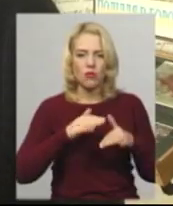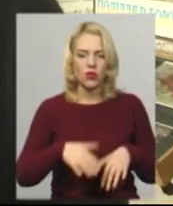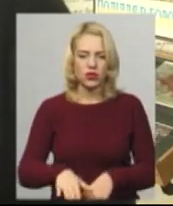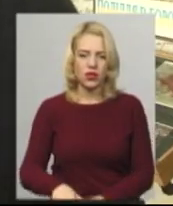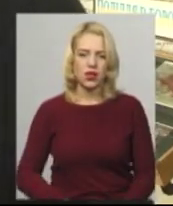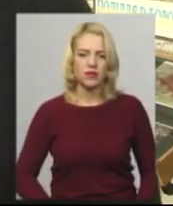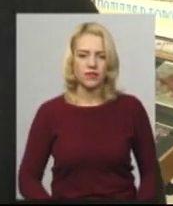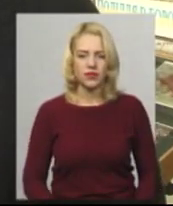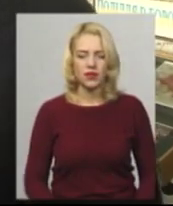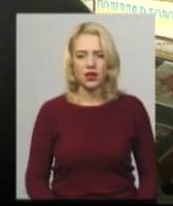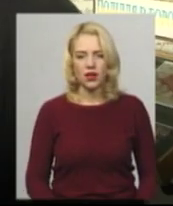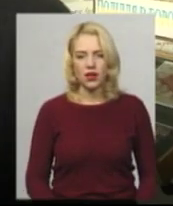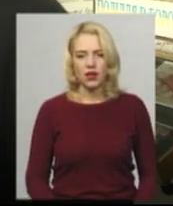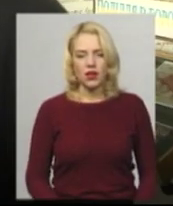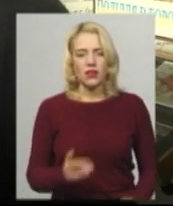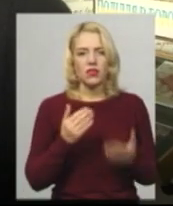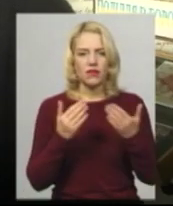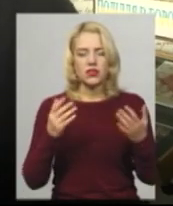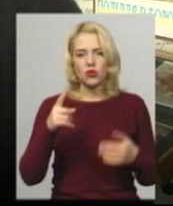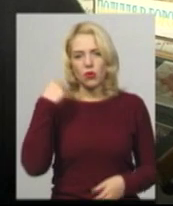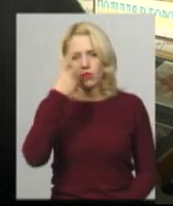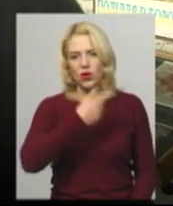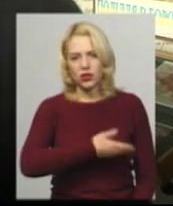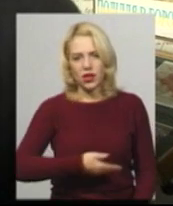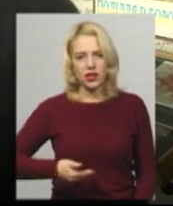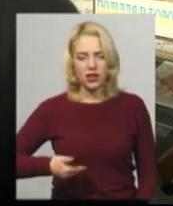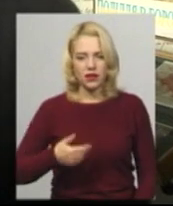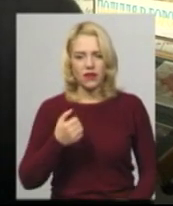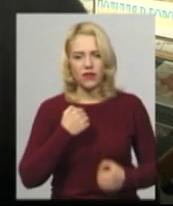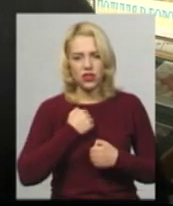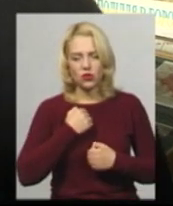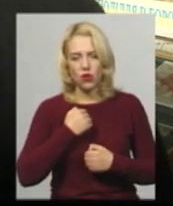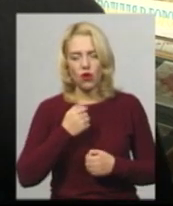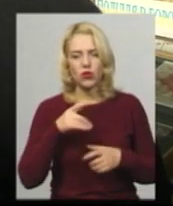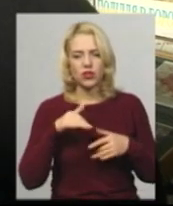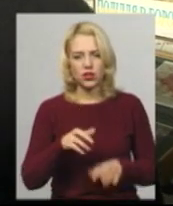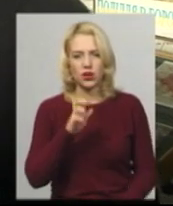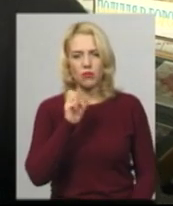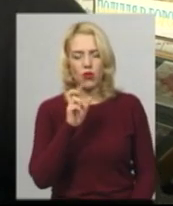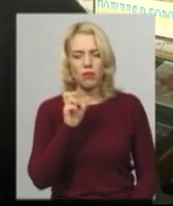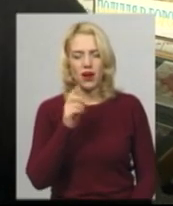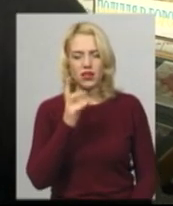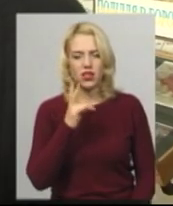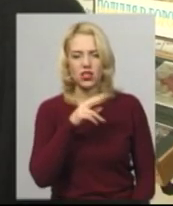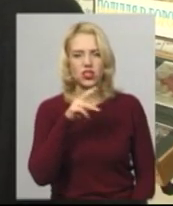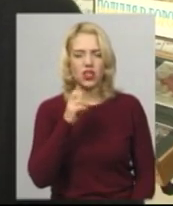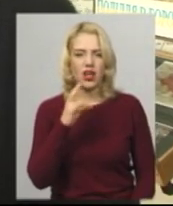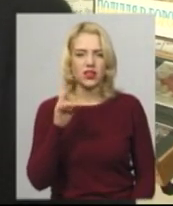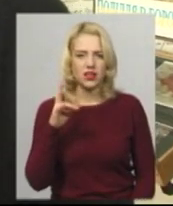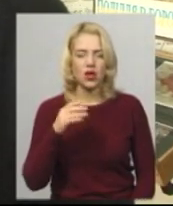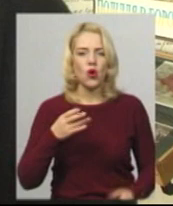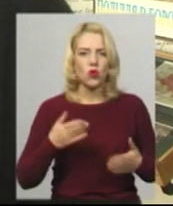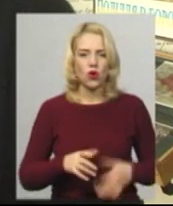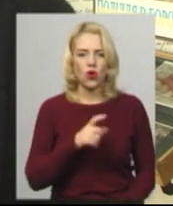На вістиці є портрет відомого військового діяча Петра Борбачана, уродженця Хотинщини, який